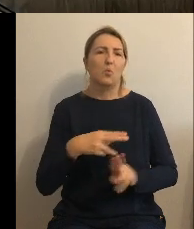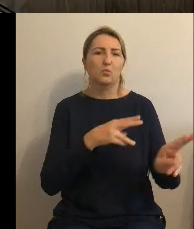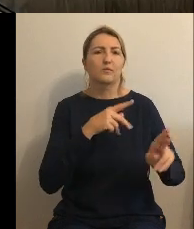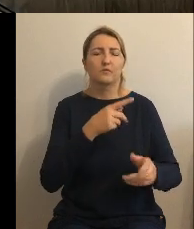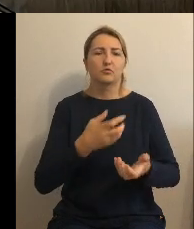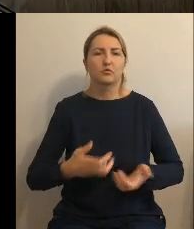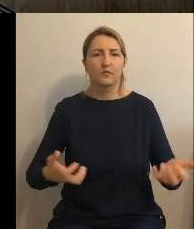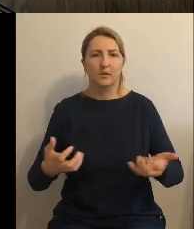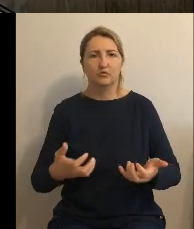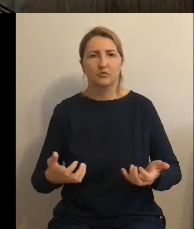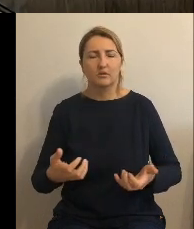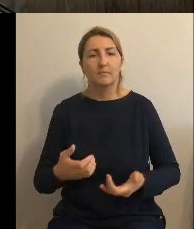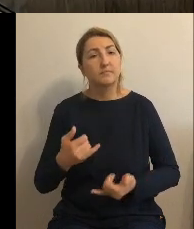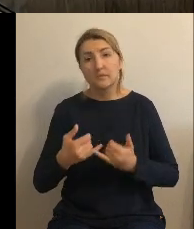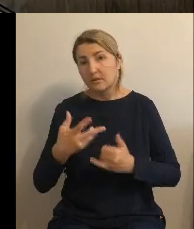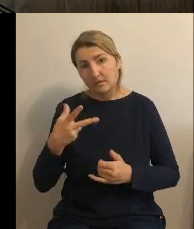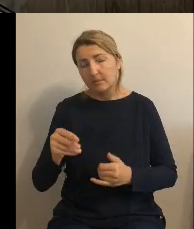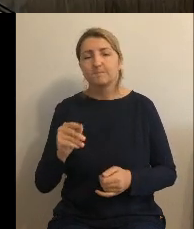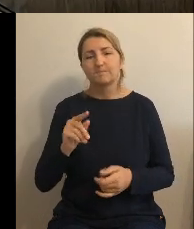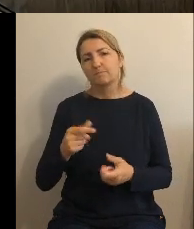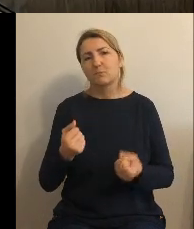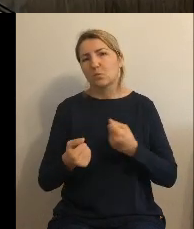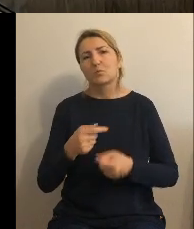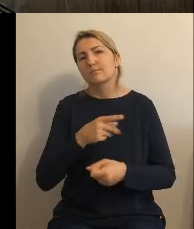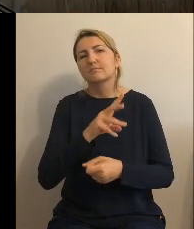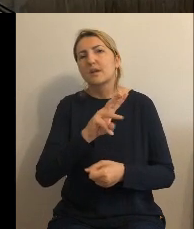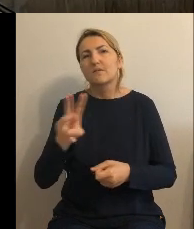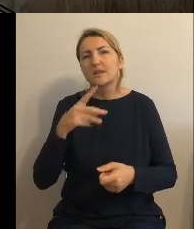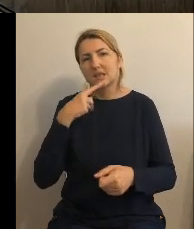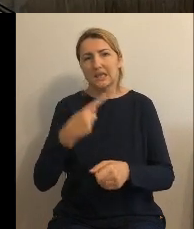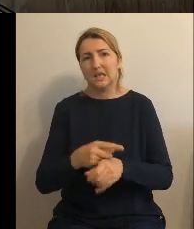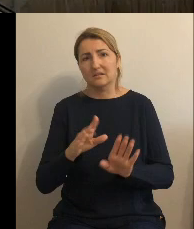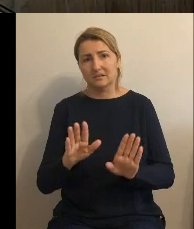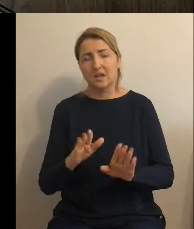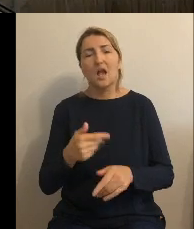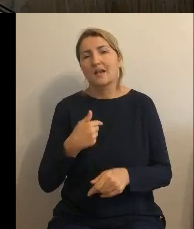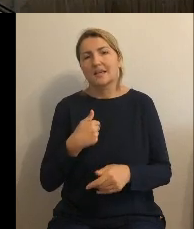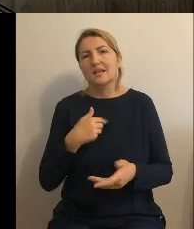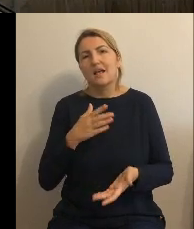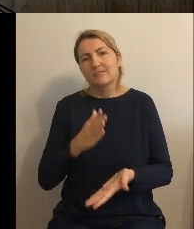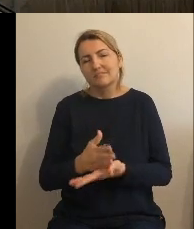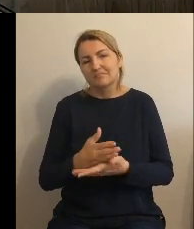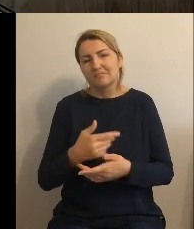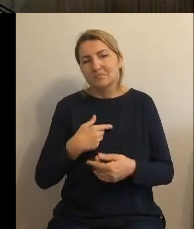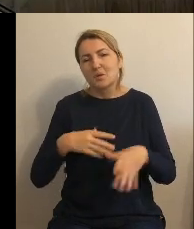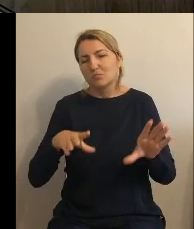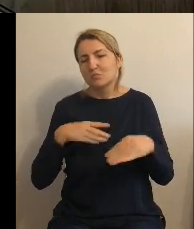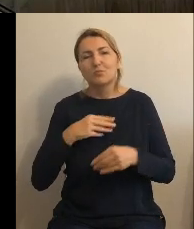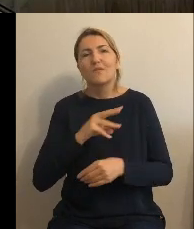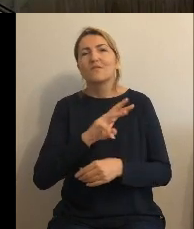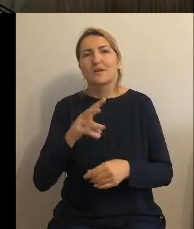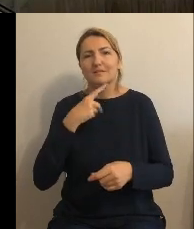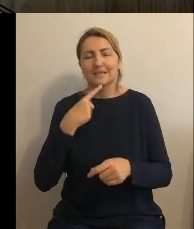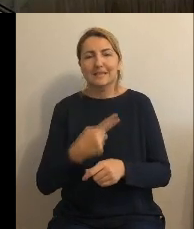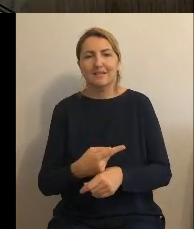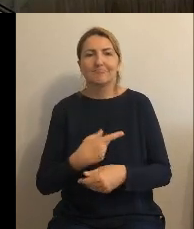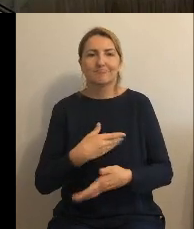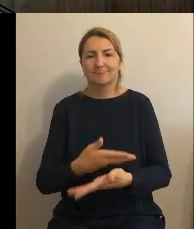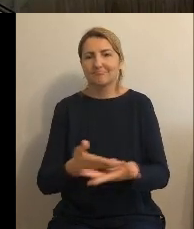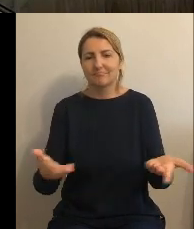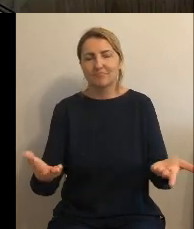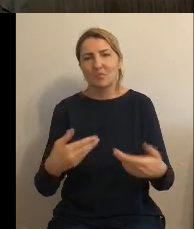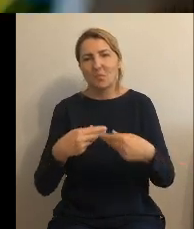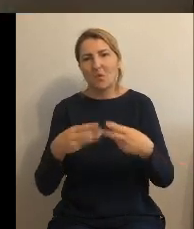to to wasza wola. Tutaj ja jestem powiernikiem waszej woli, także w wasze ręce tutaj oddaję procedowanie tej uchwały. Dziękuję.